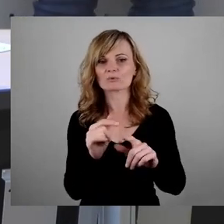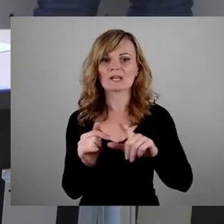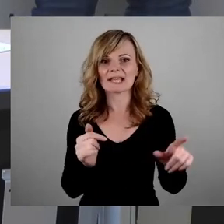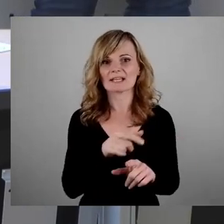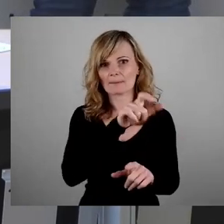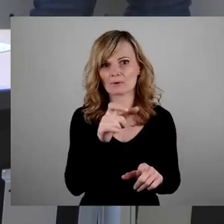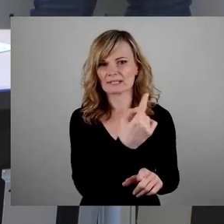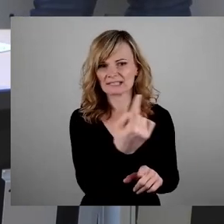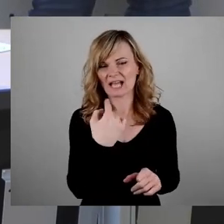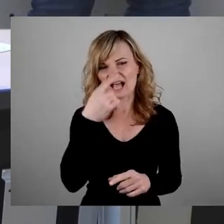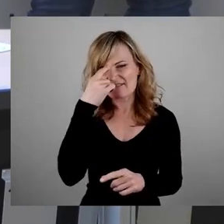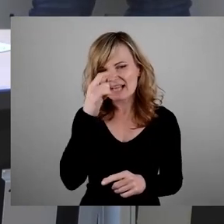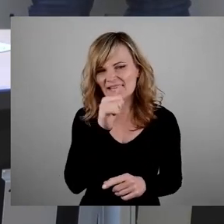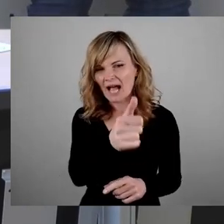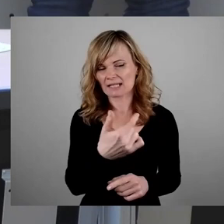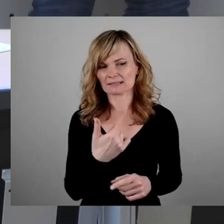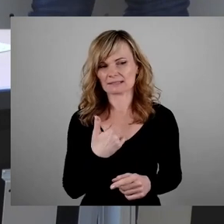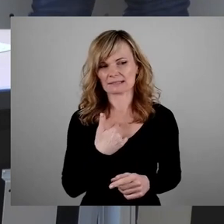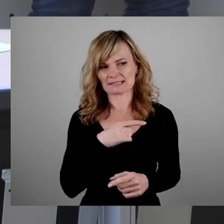Verdacht zumindest nahe, zumindest bei mir.